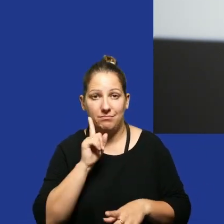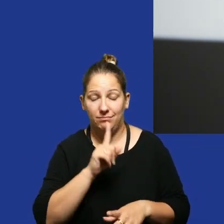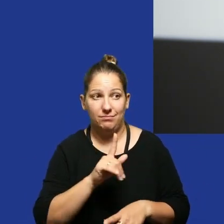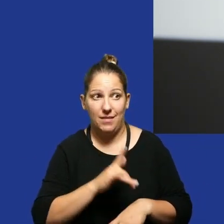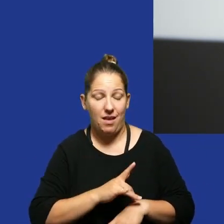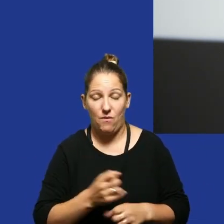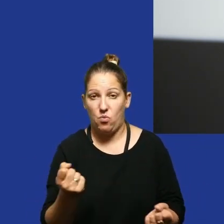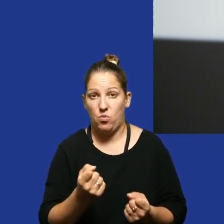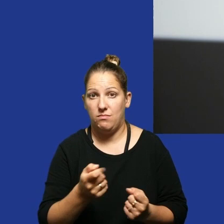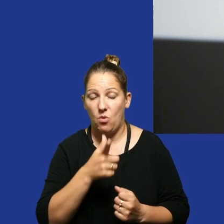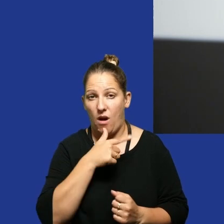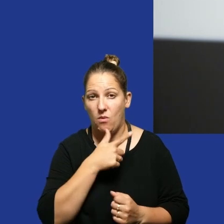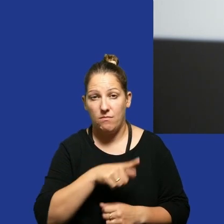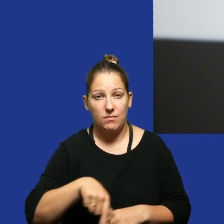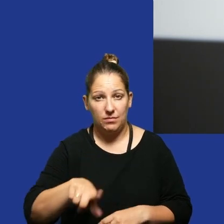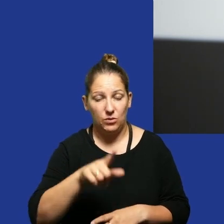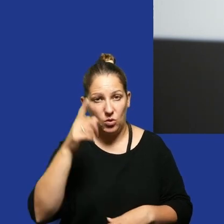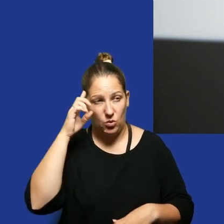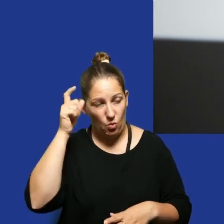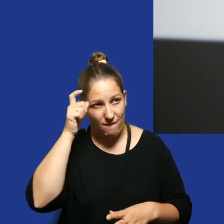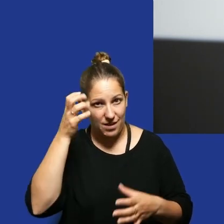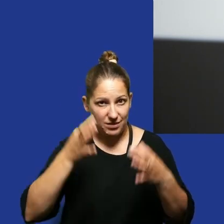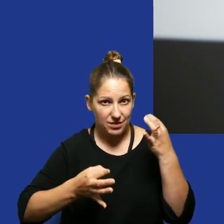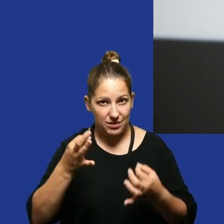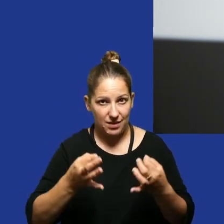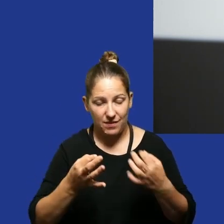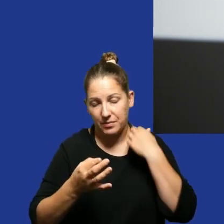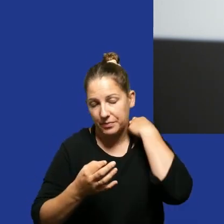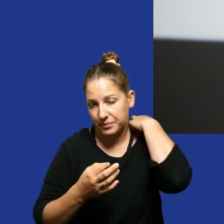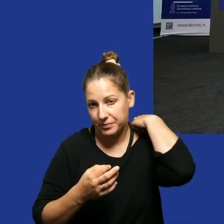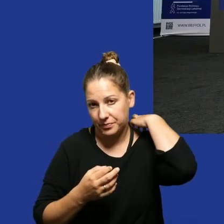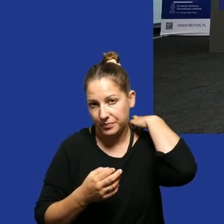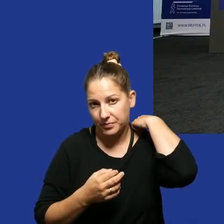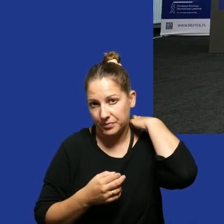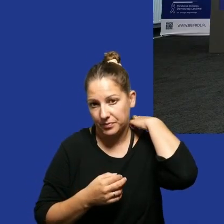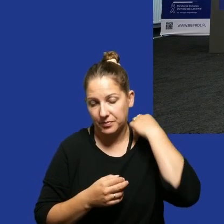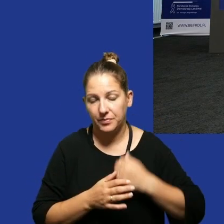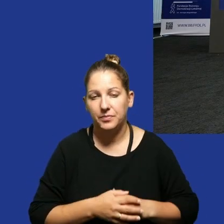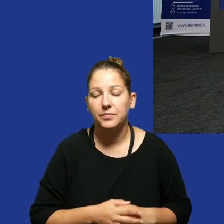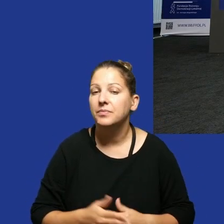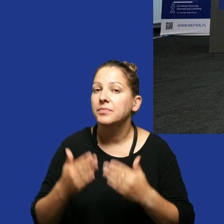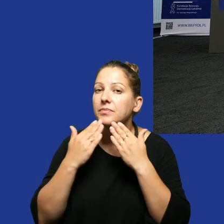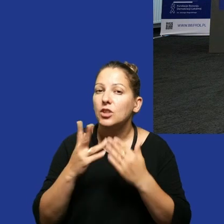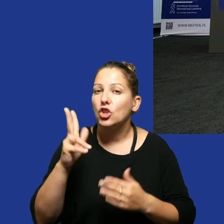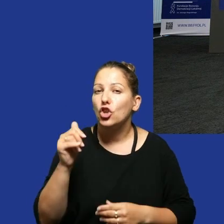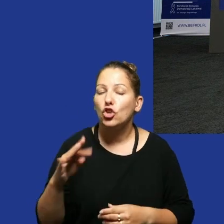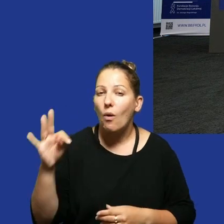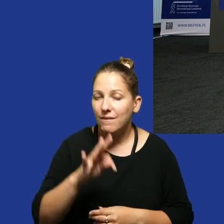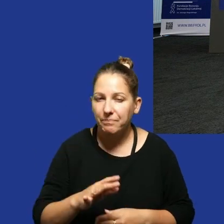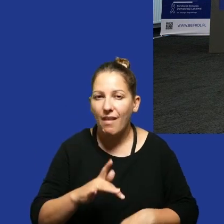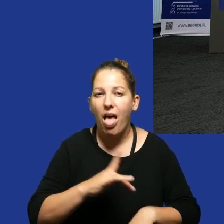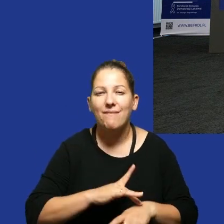jest, że rzeczywiście człowiek się zaczyna zastanawiać, czy aby na pewno to jest dobra droga. Dzięki Krzysztofie. Ten efekt